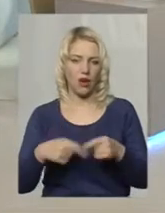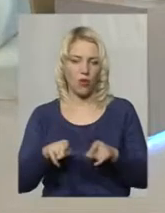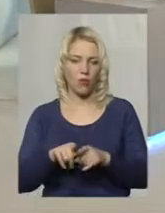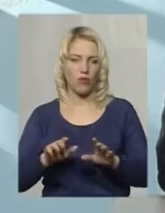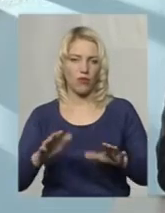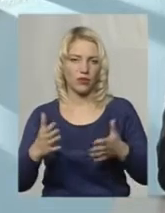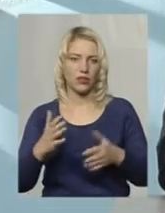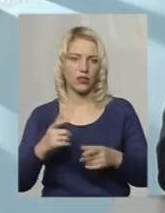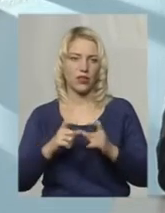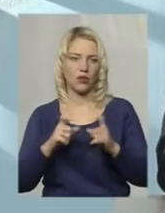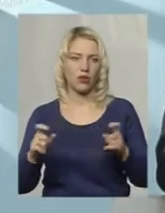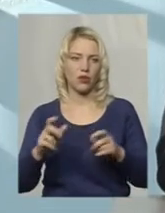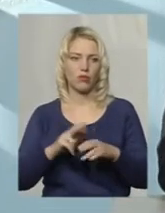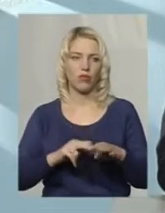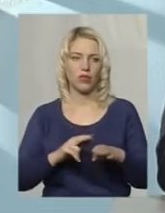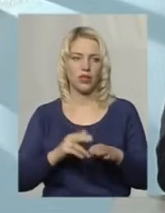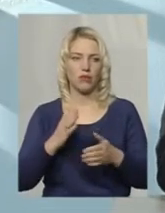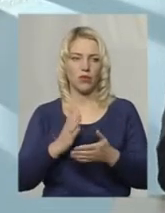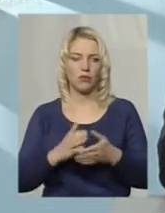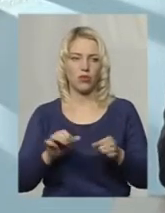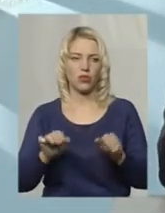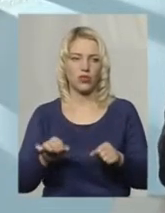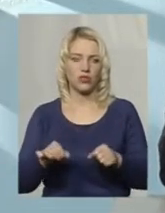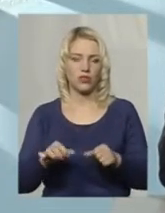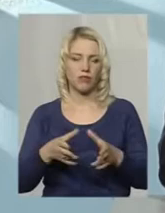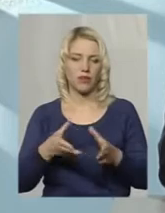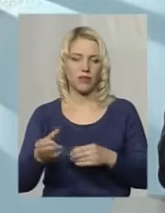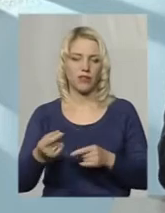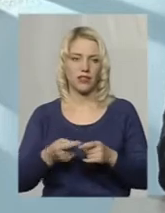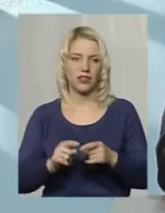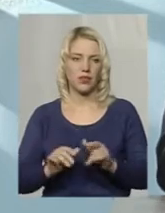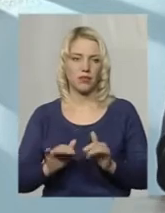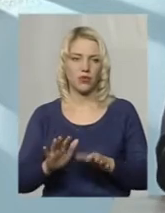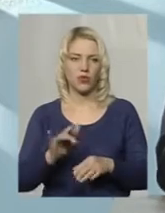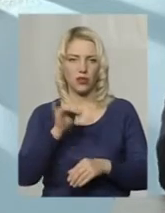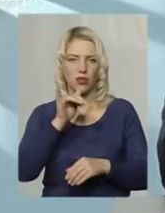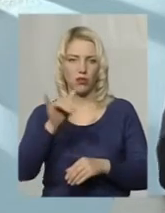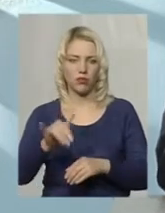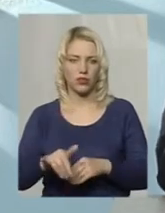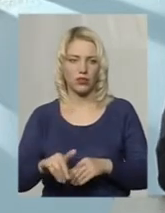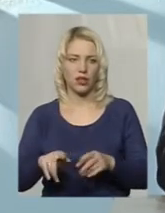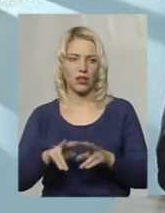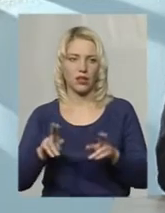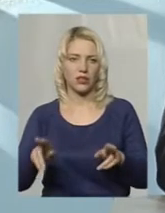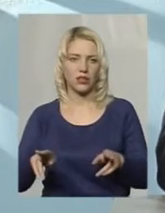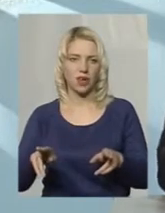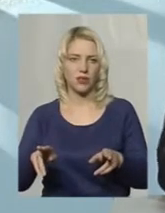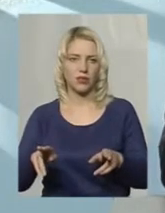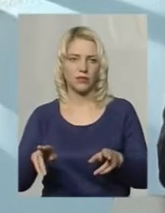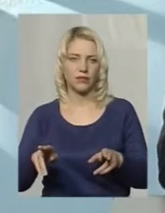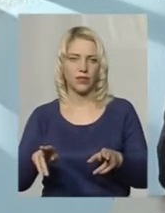теж в органі патрульної поліції теж має можливість впливати на цей процес і не допускати теж тих самих